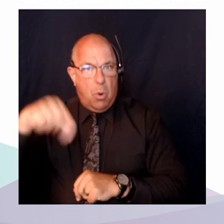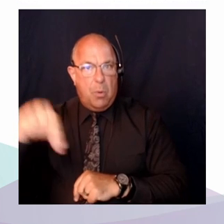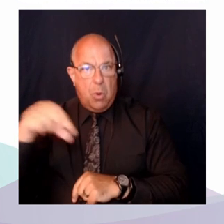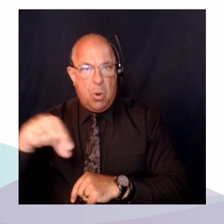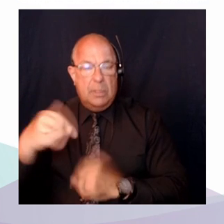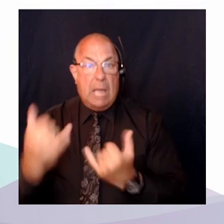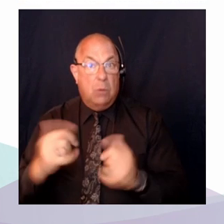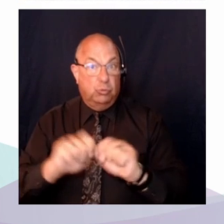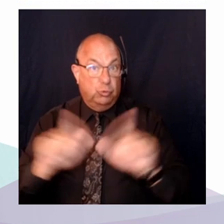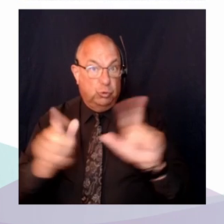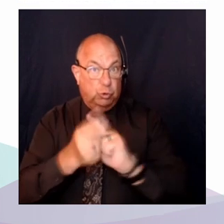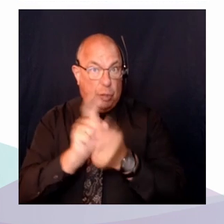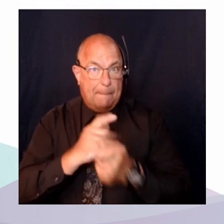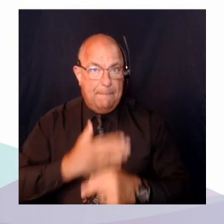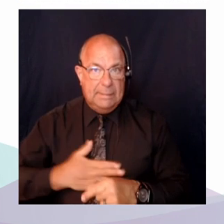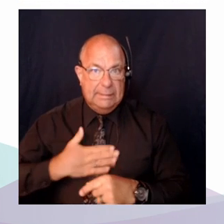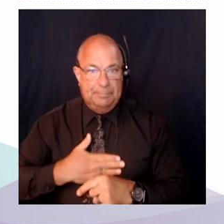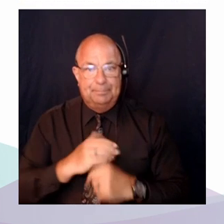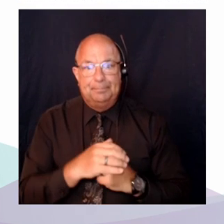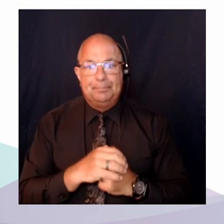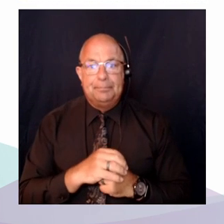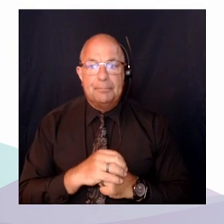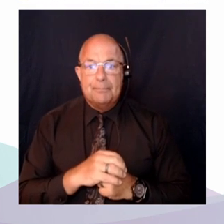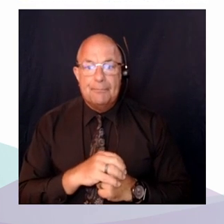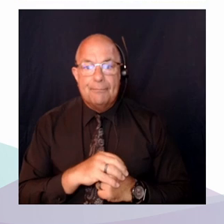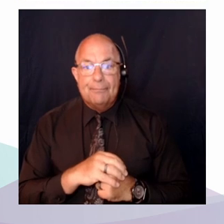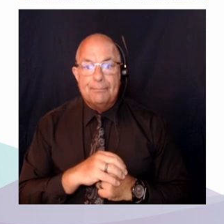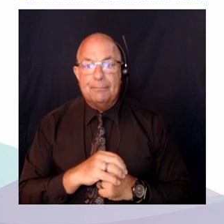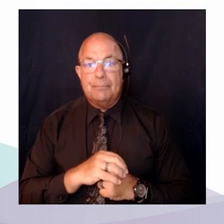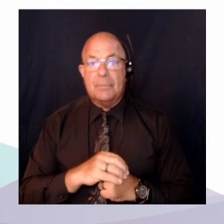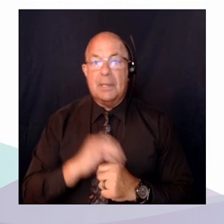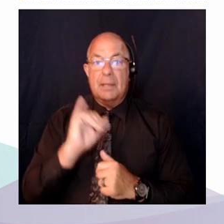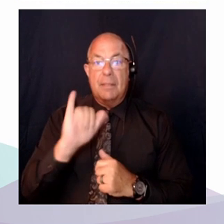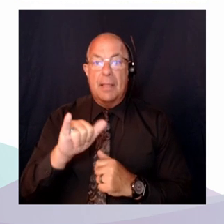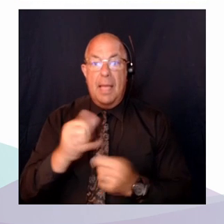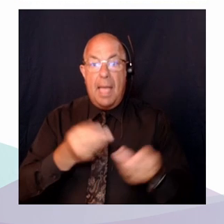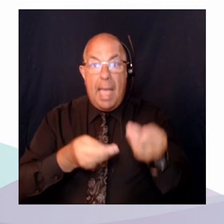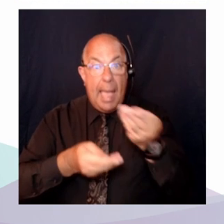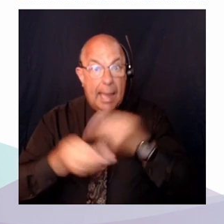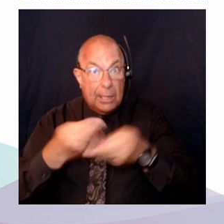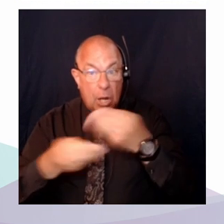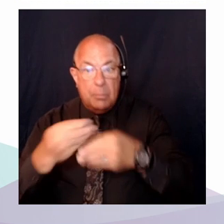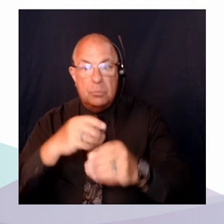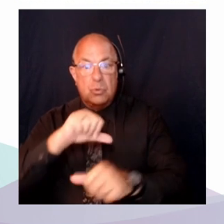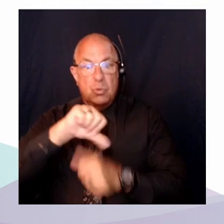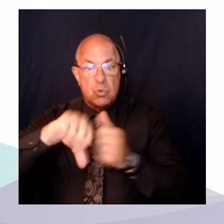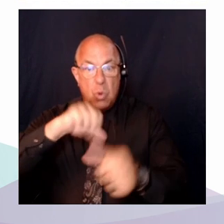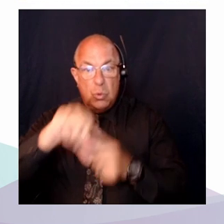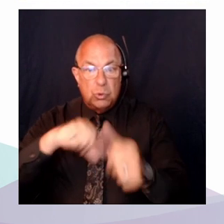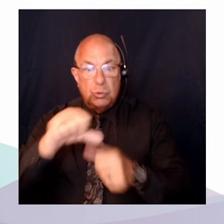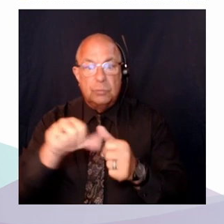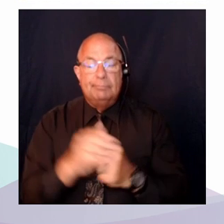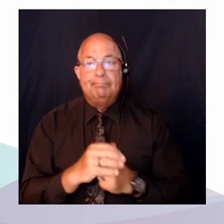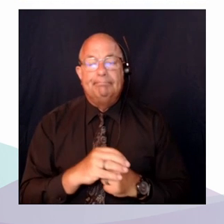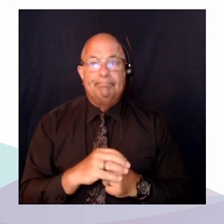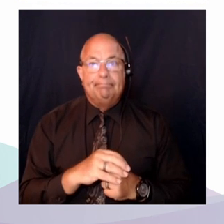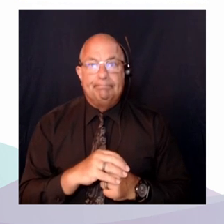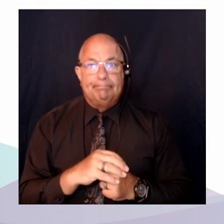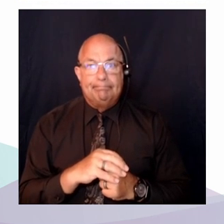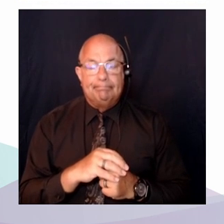Ces droits économiques et sociaux présentent un intérêt particulier pour structurer la transition post-pandémique.